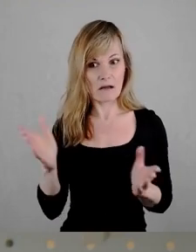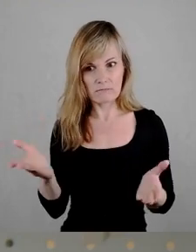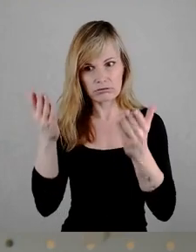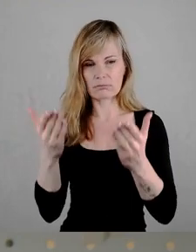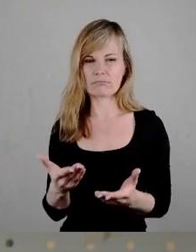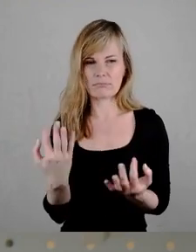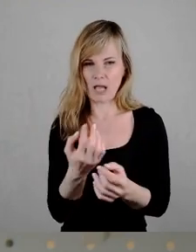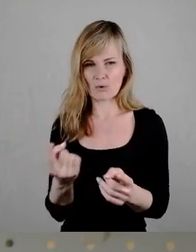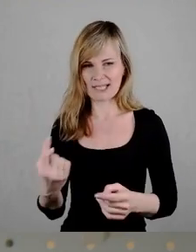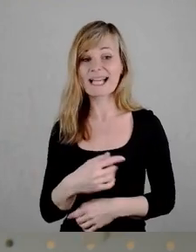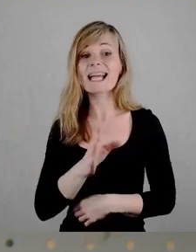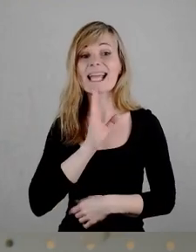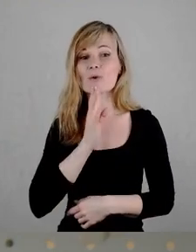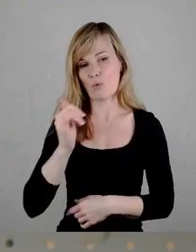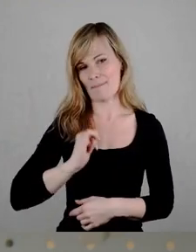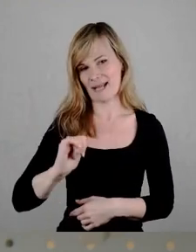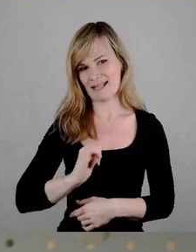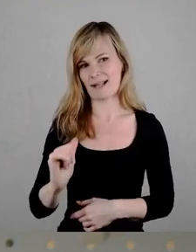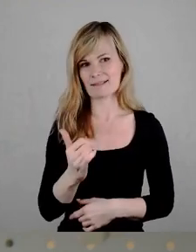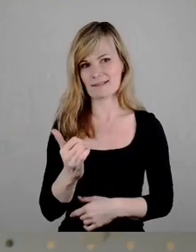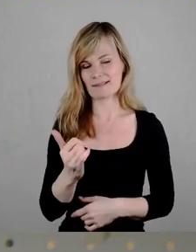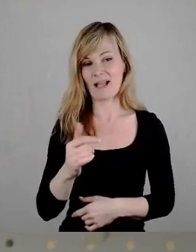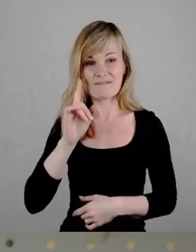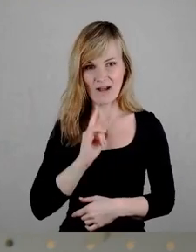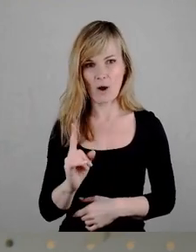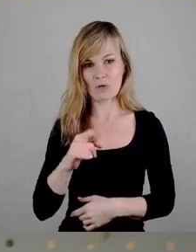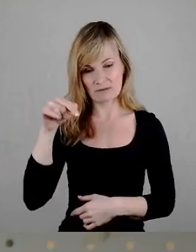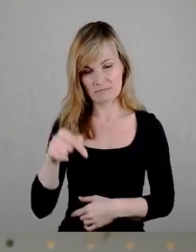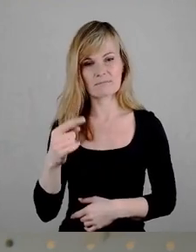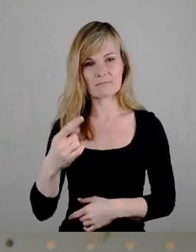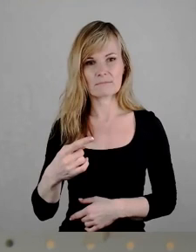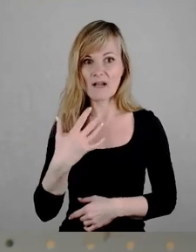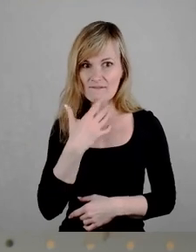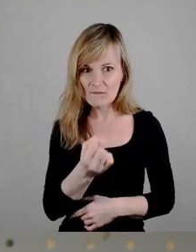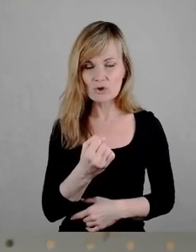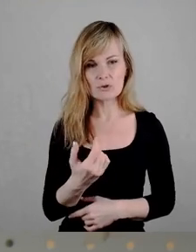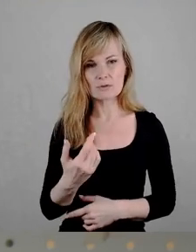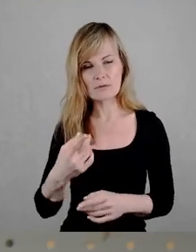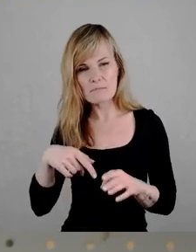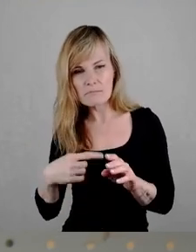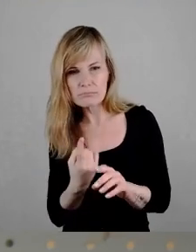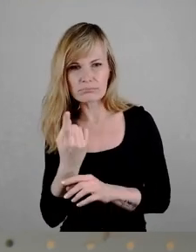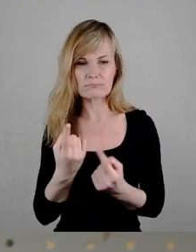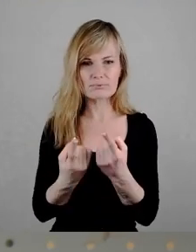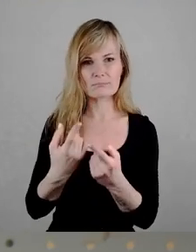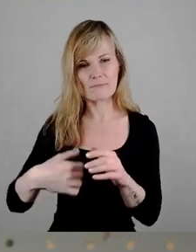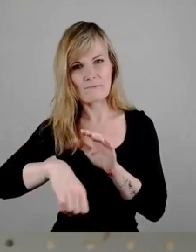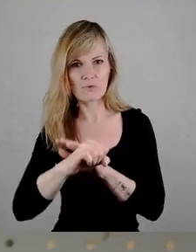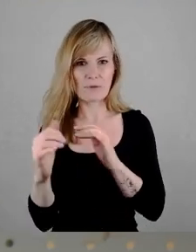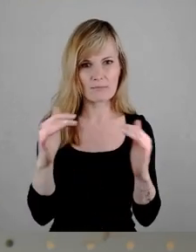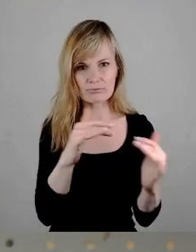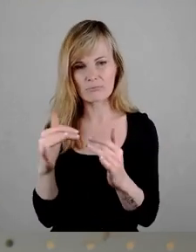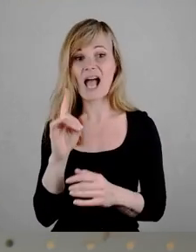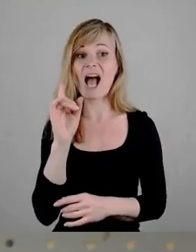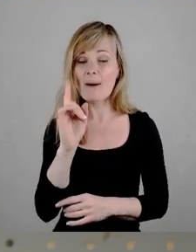viele Mädchen und Frauen, die gern kicken wollen. Aber die Bedingungen fehlen. Dafür könnte es vielleicht ein